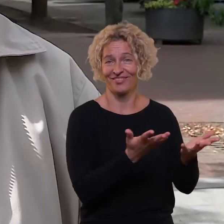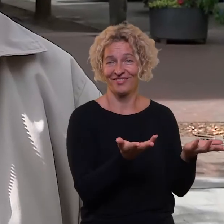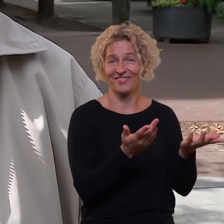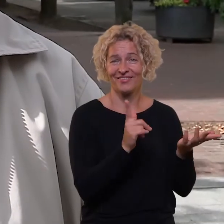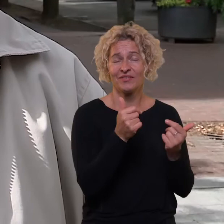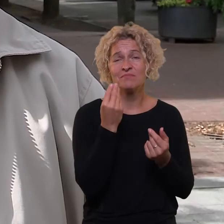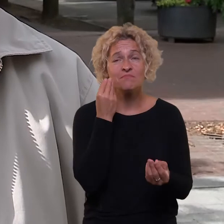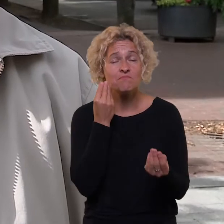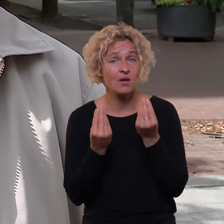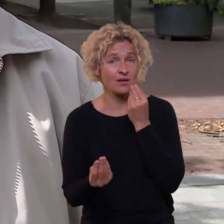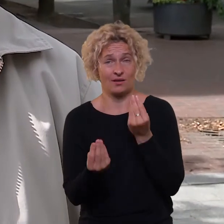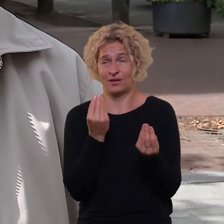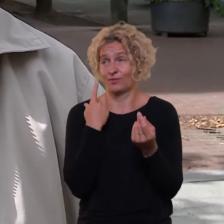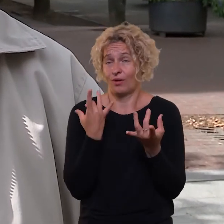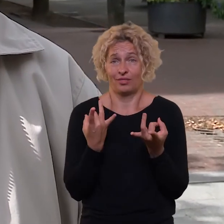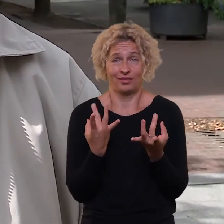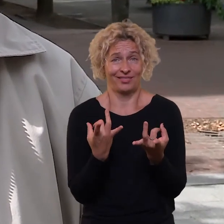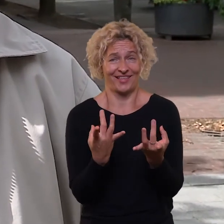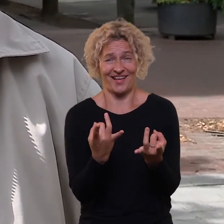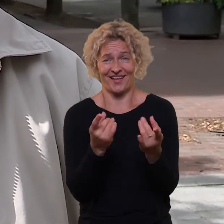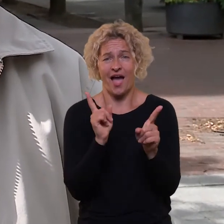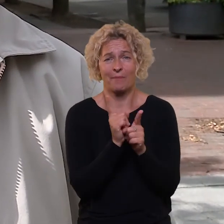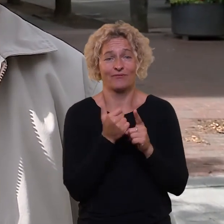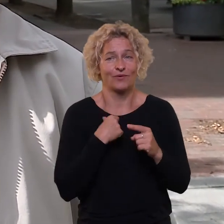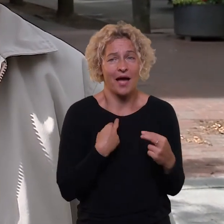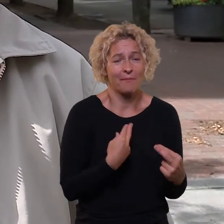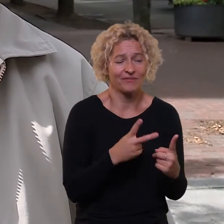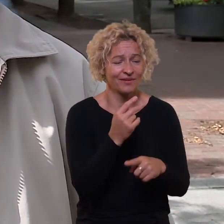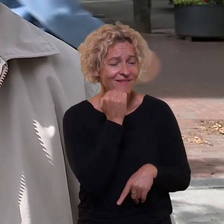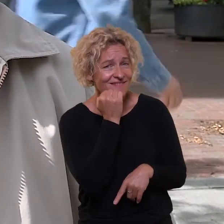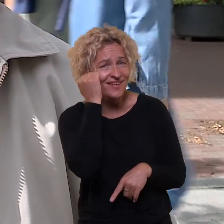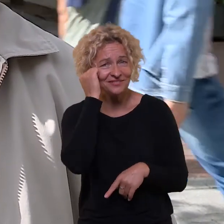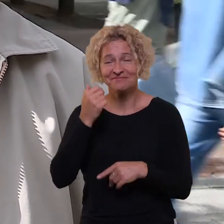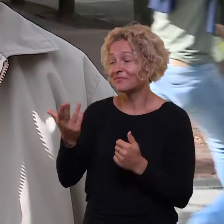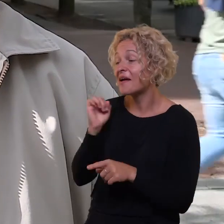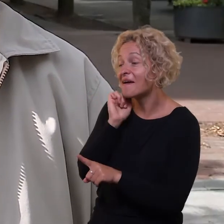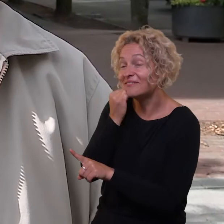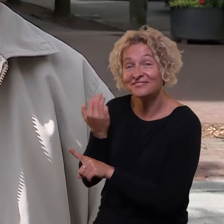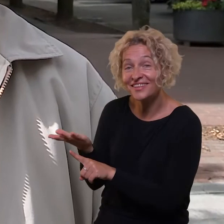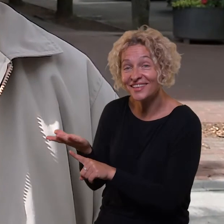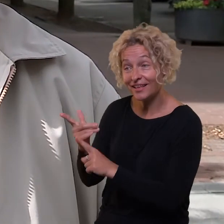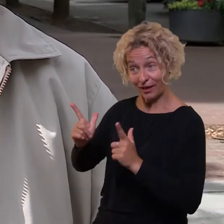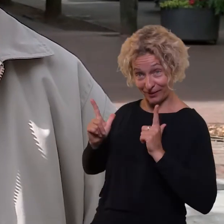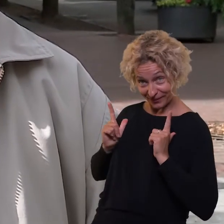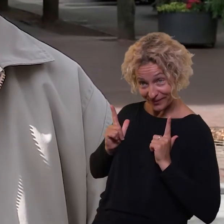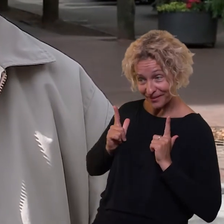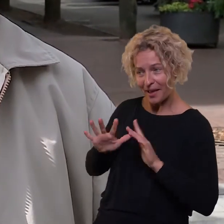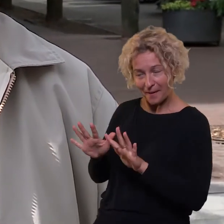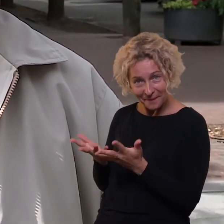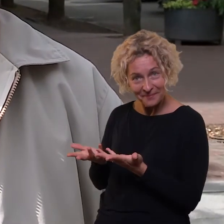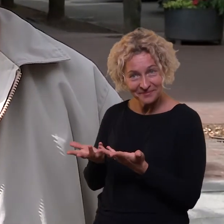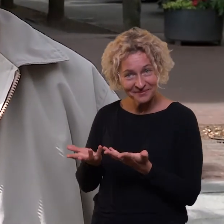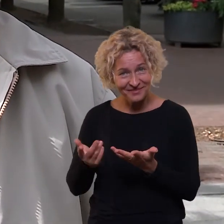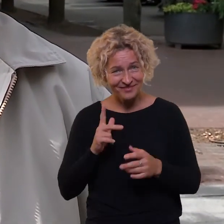Pasaka, kad daugiau tokių vasarų. Ačiū. O ką veikiate, kaip ją praleidote tą vasarą?